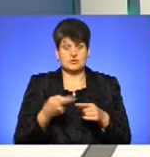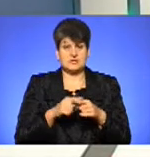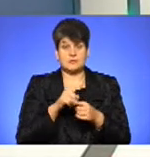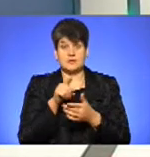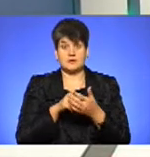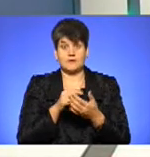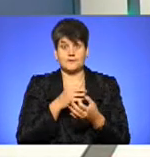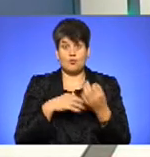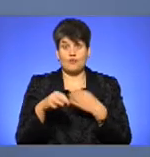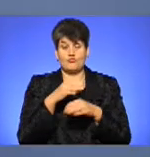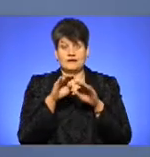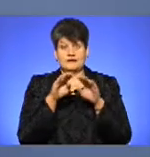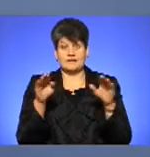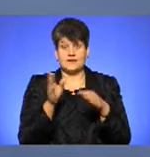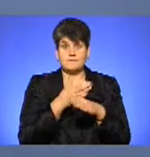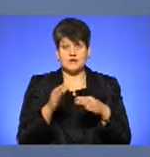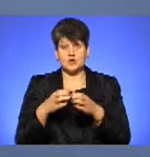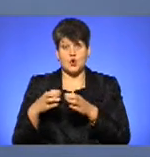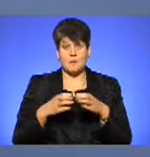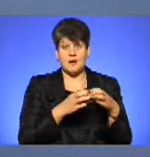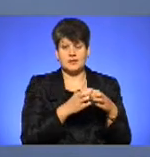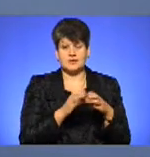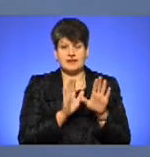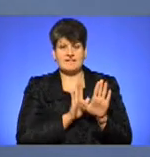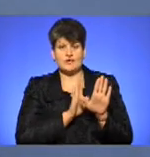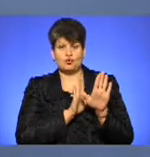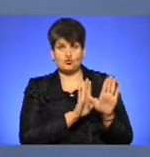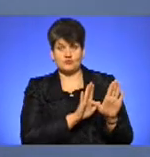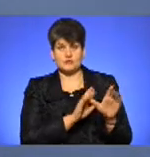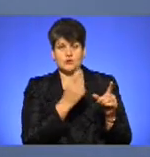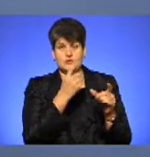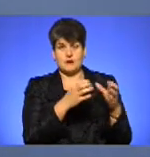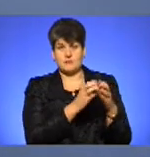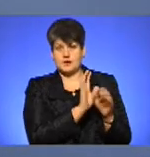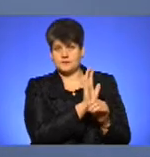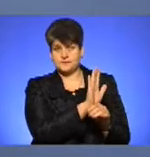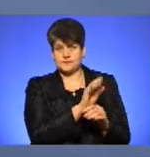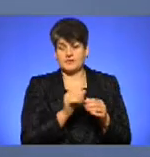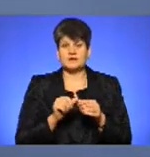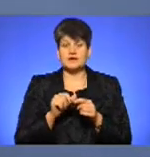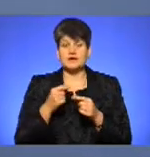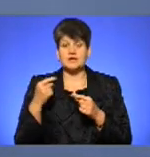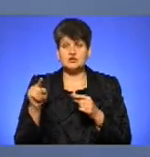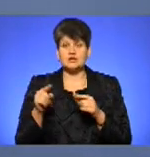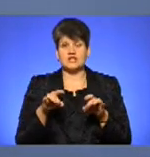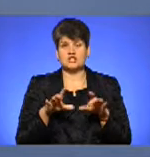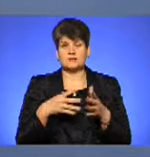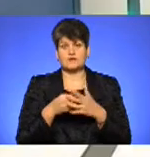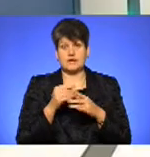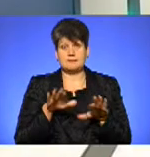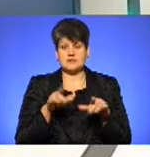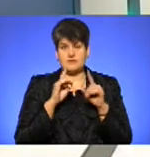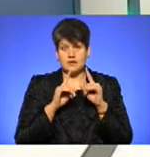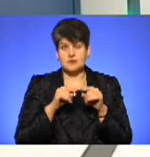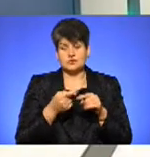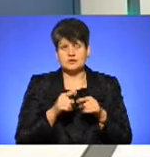рівні між громадами, а не відгороджуватись громада одна від іншої рішенням своєї місцевої ради. Тоді це буде те ж